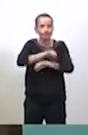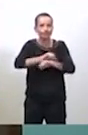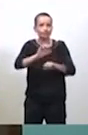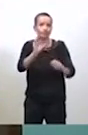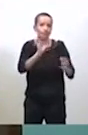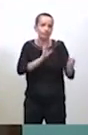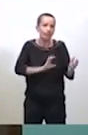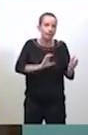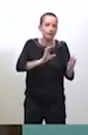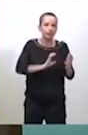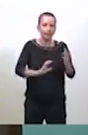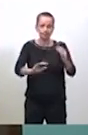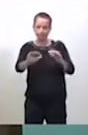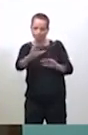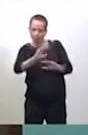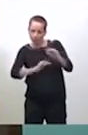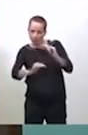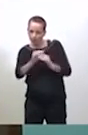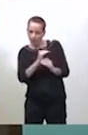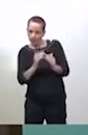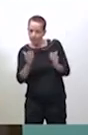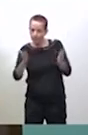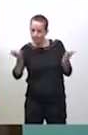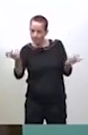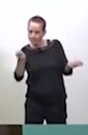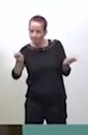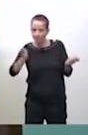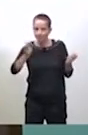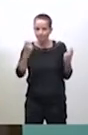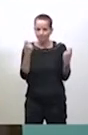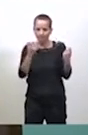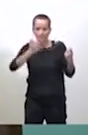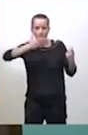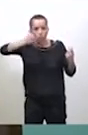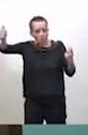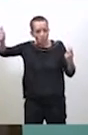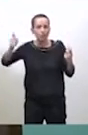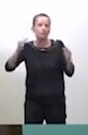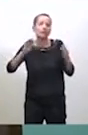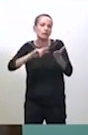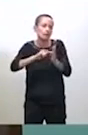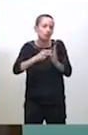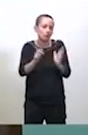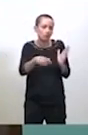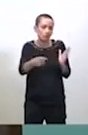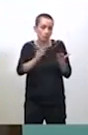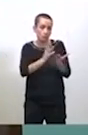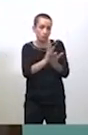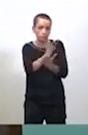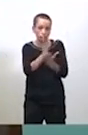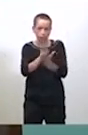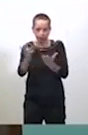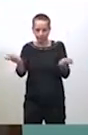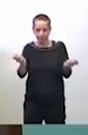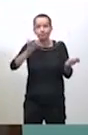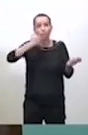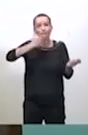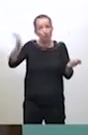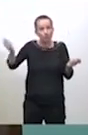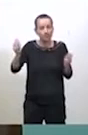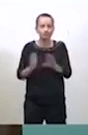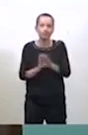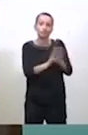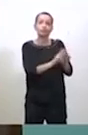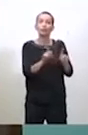de planifier financièrement beaucoup mieux et techniquement, bien sûr, les projets. Aussi, un des effets